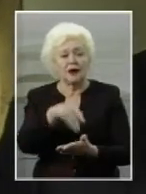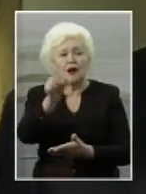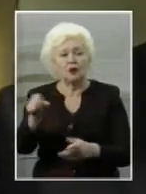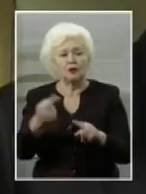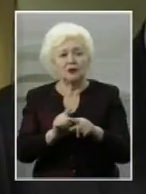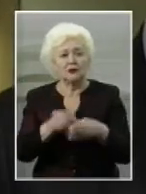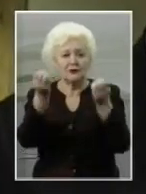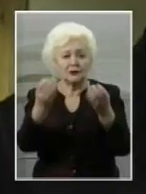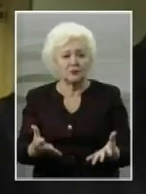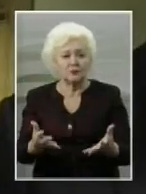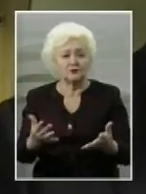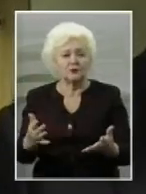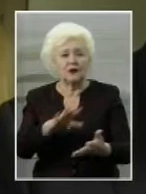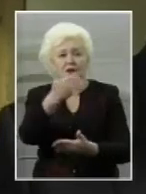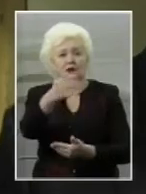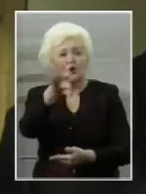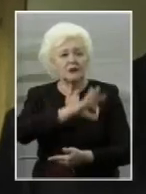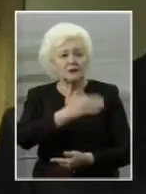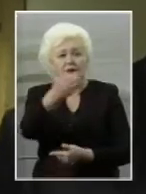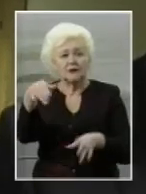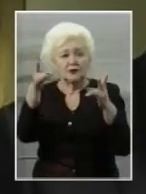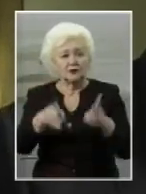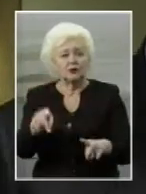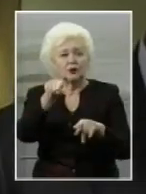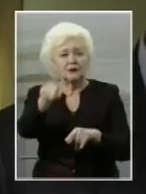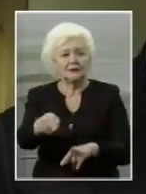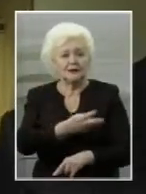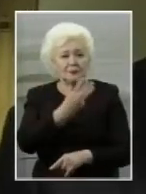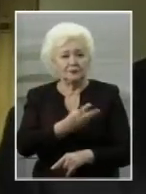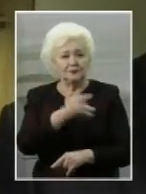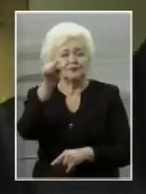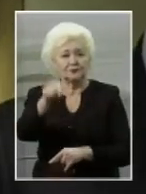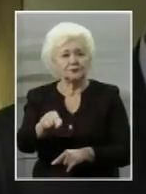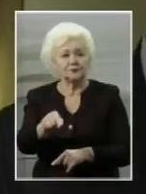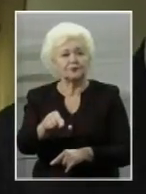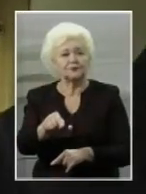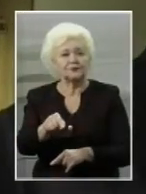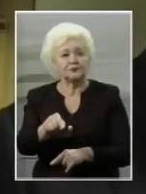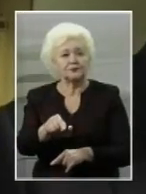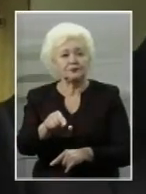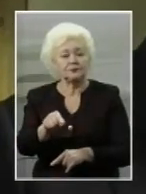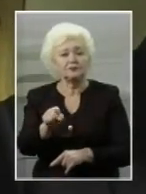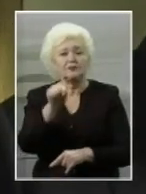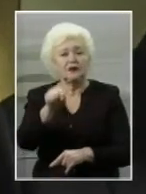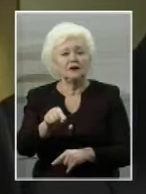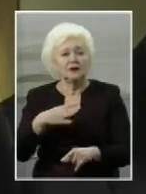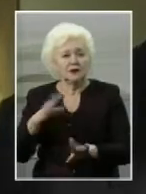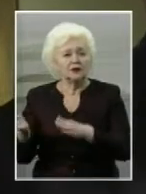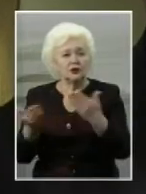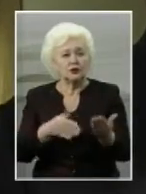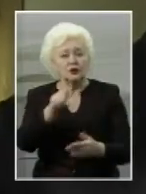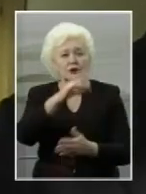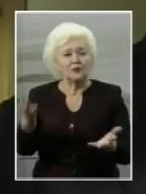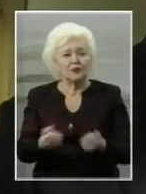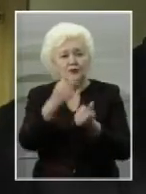скористувалися його горем і на ці емоції підсунули йому, вуха щось нашептали і відповідно він це